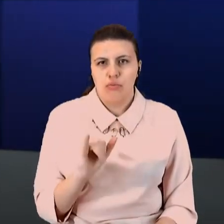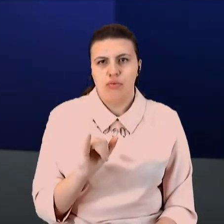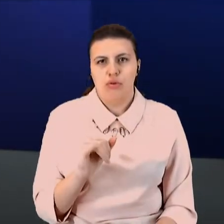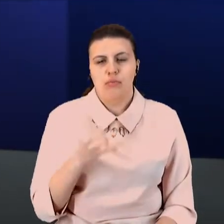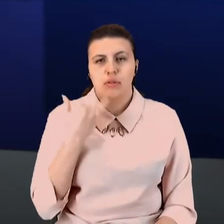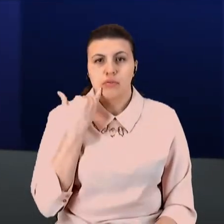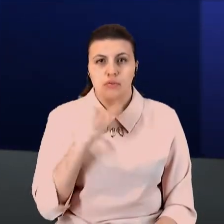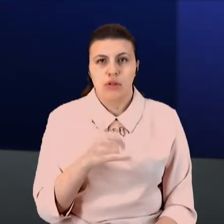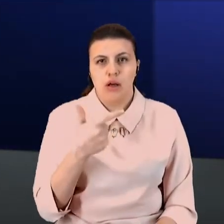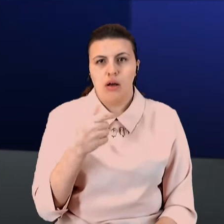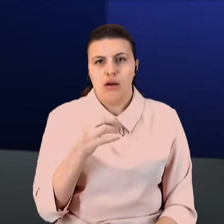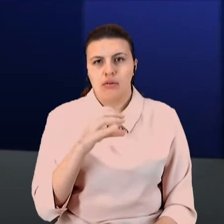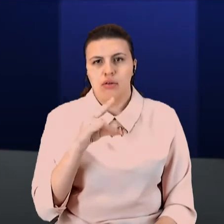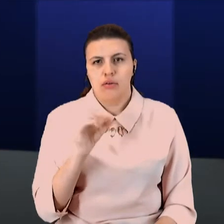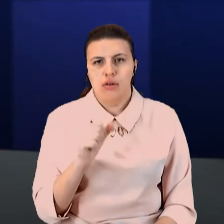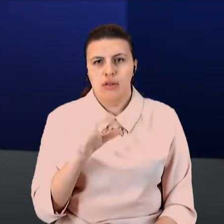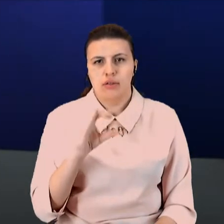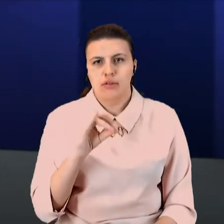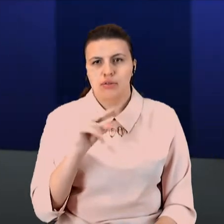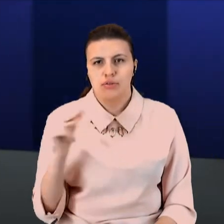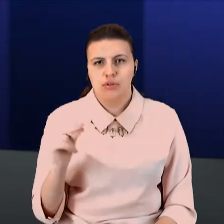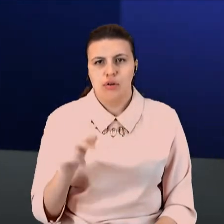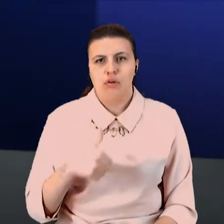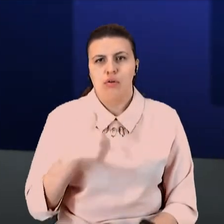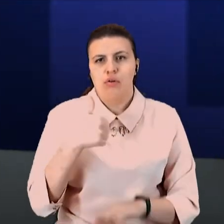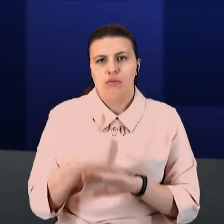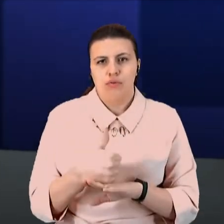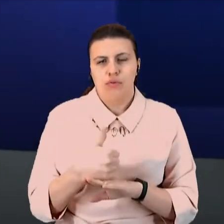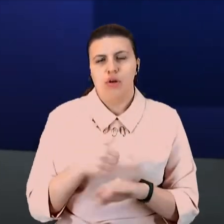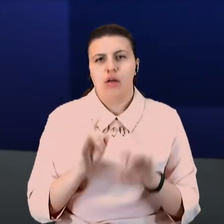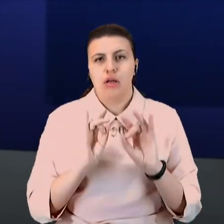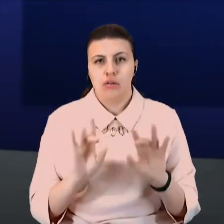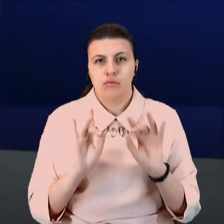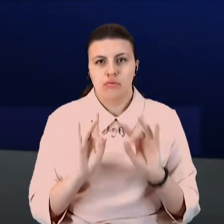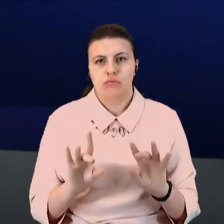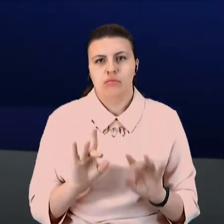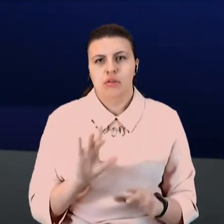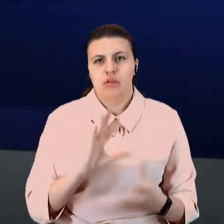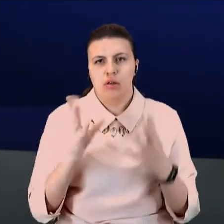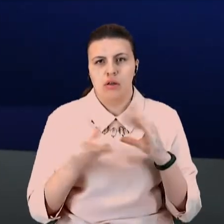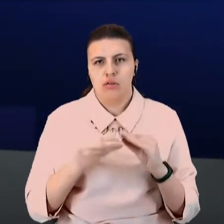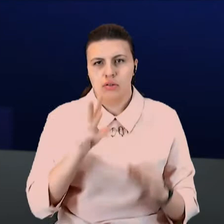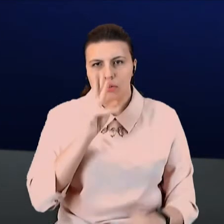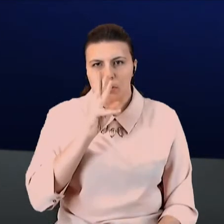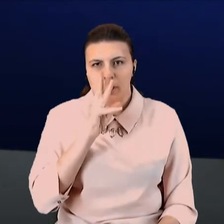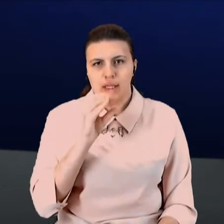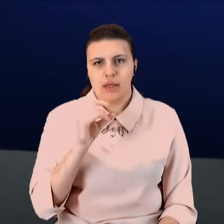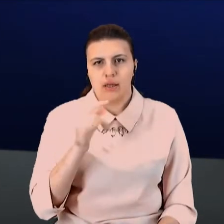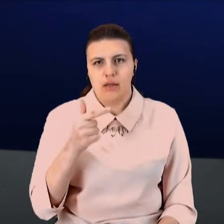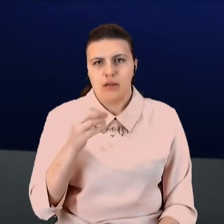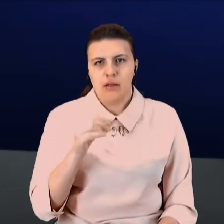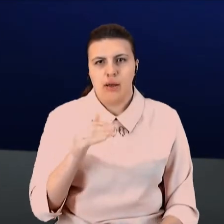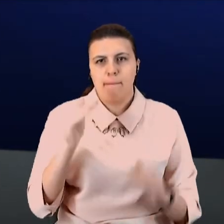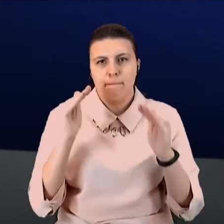Гани Сич, головної лісничої Старобільського лісництва, і вона розповіла, що загалом зарплата єгеря менша мінімальна,